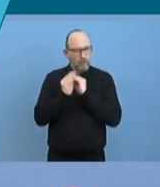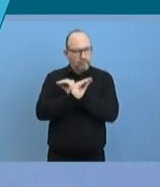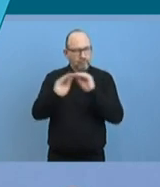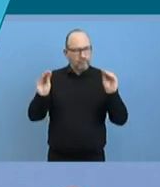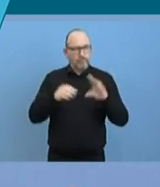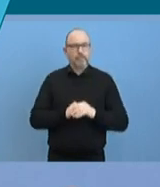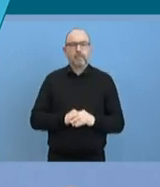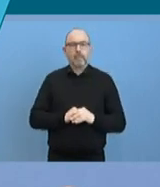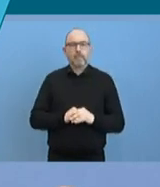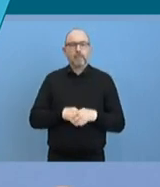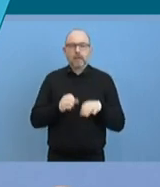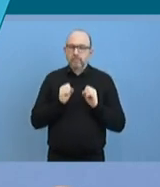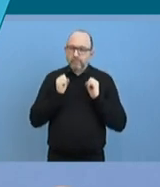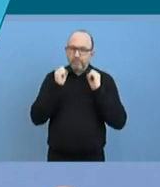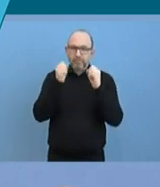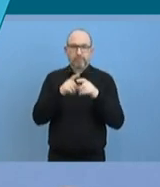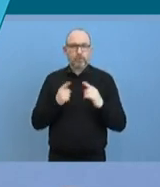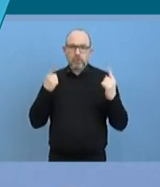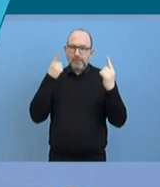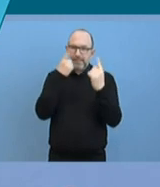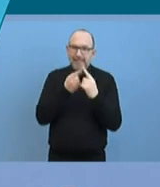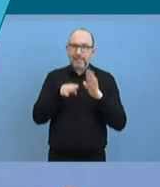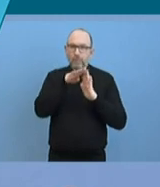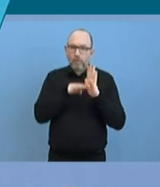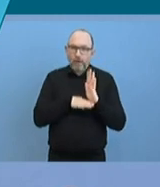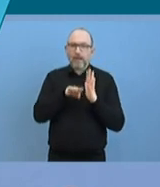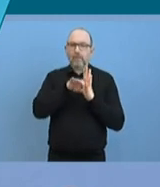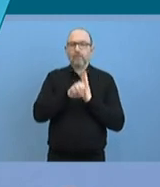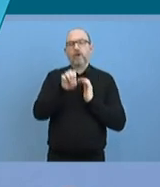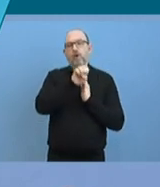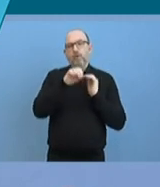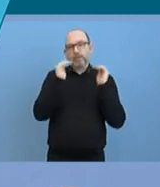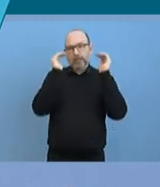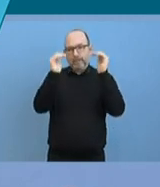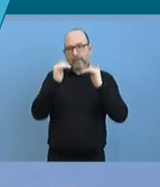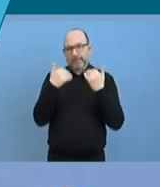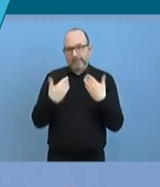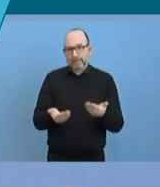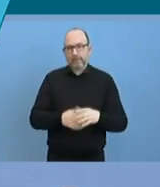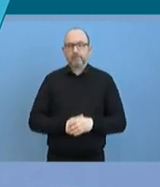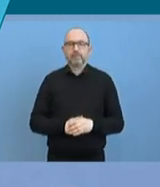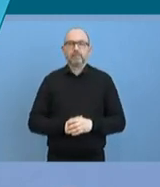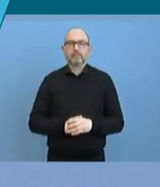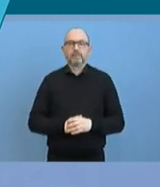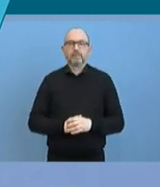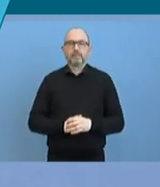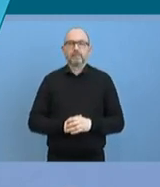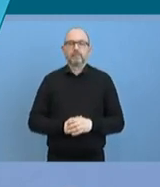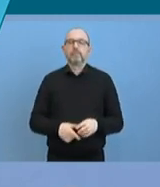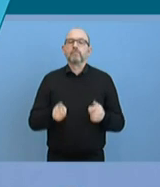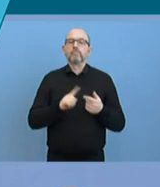also ein ambitioniertes und zielgerichtetes Programm auf europäischer Ebene. Dann haben die